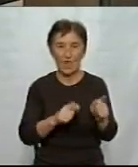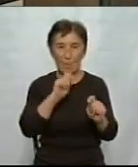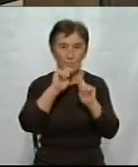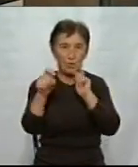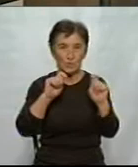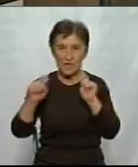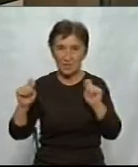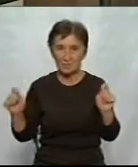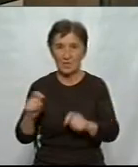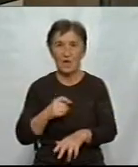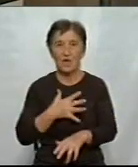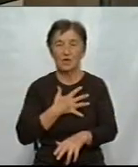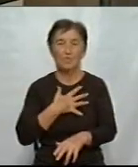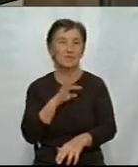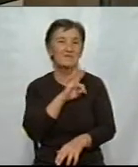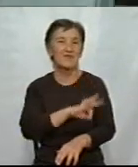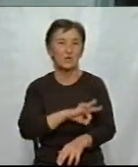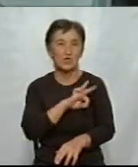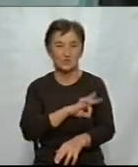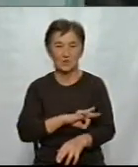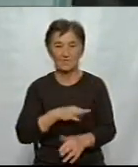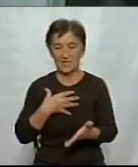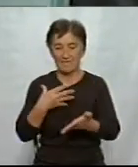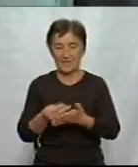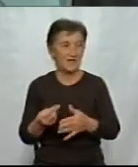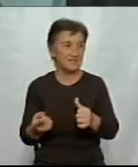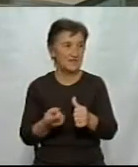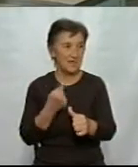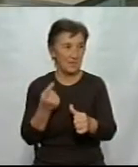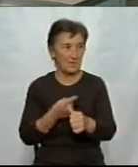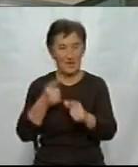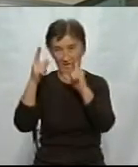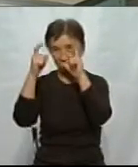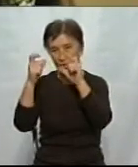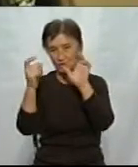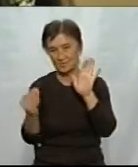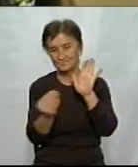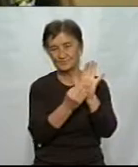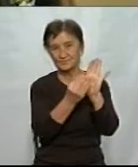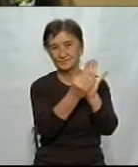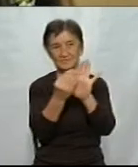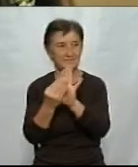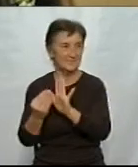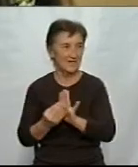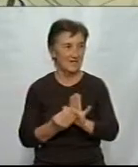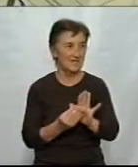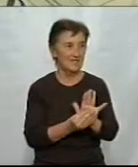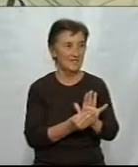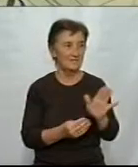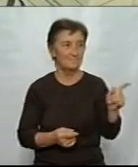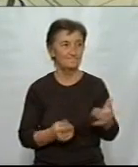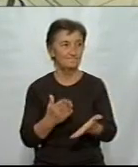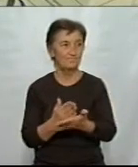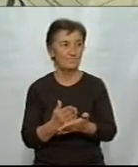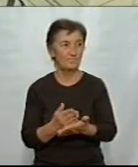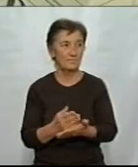політики люблять використовувати власне ім'я і власне фото. Розповідає ось цей вживаний одяг у колекції музею, є прикладом